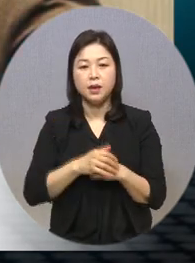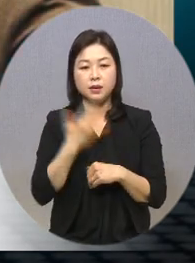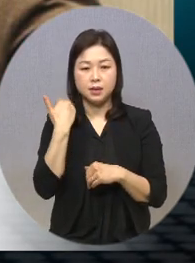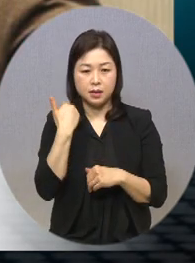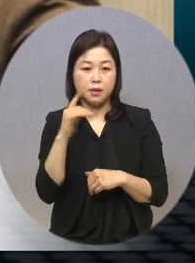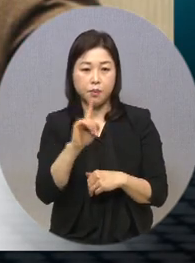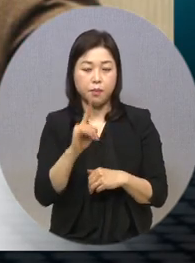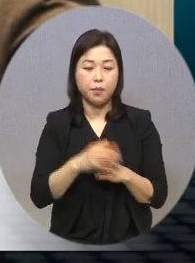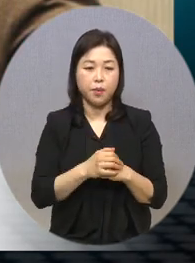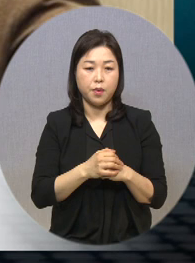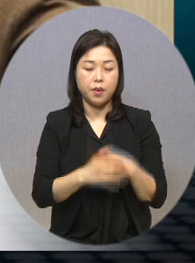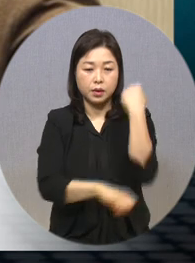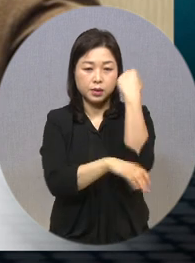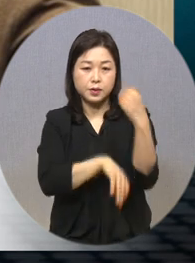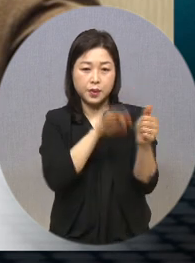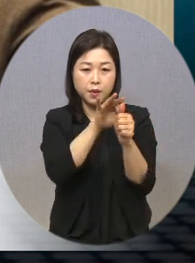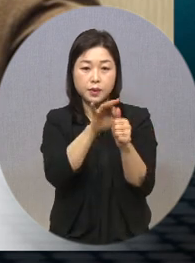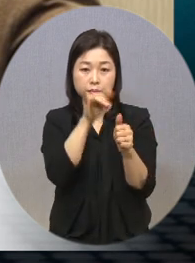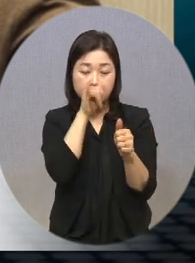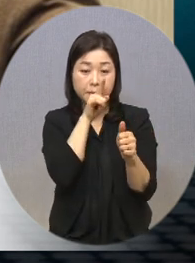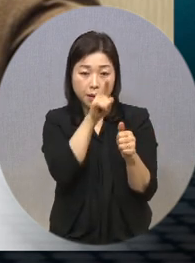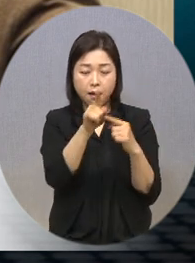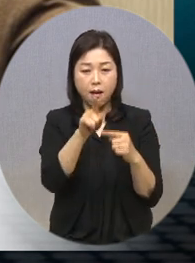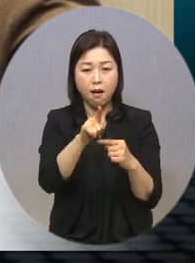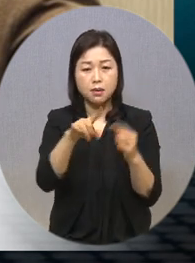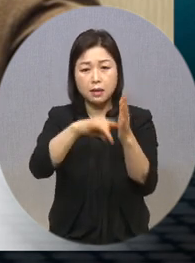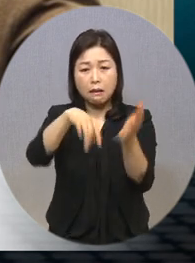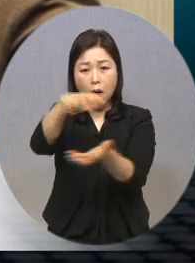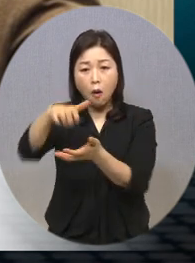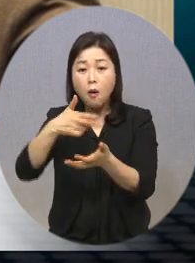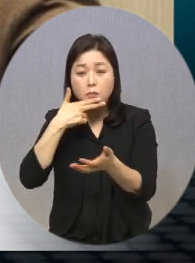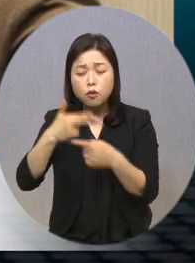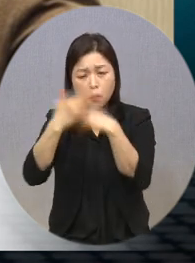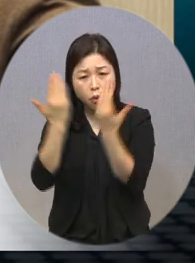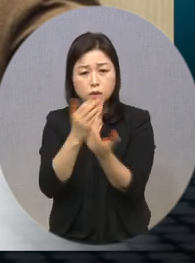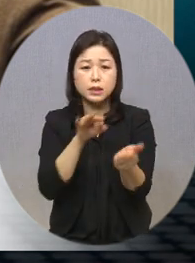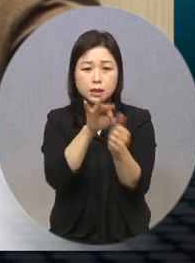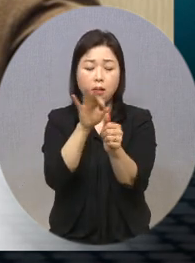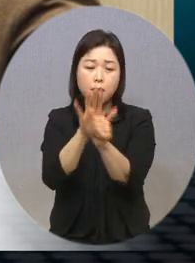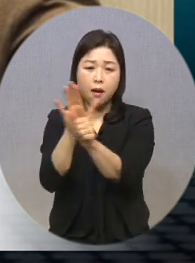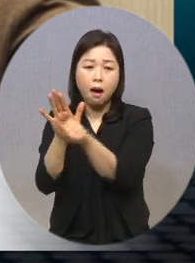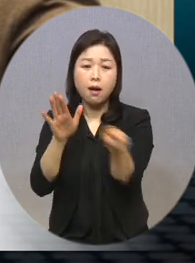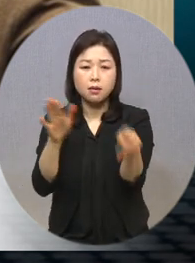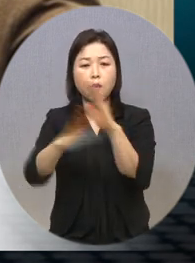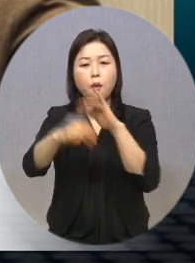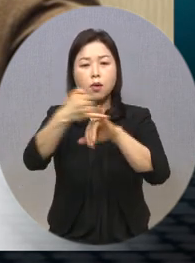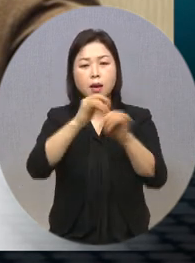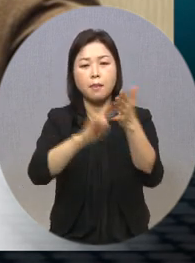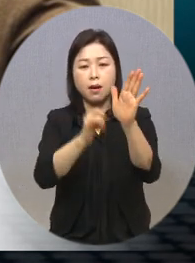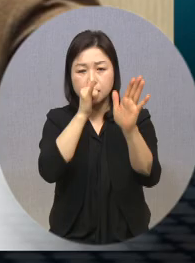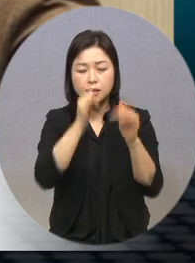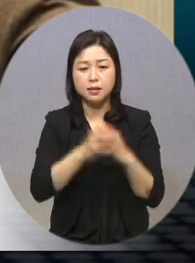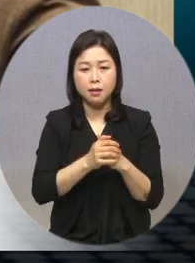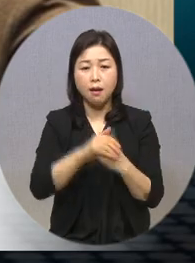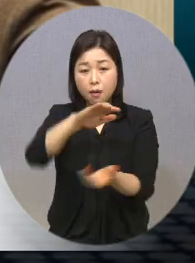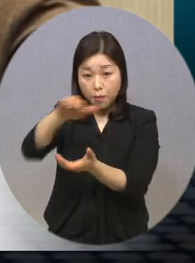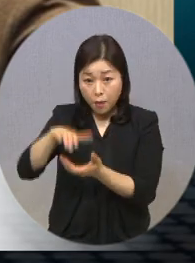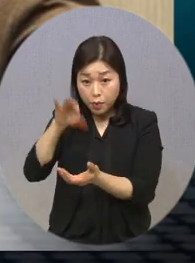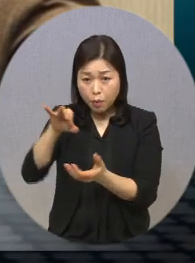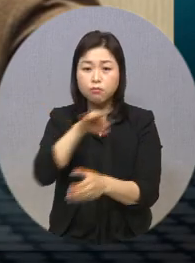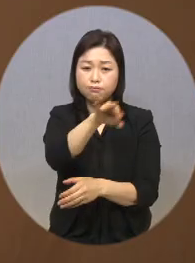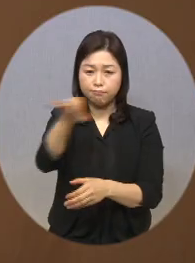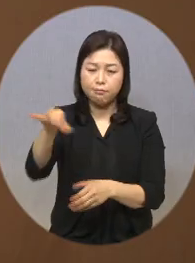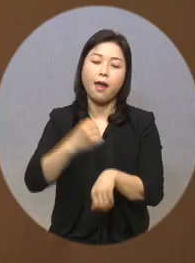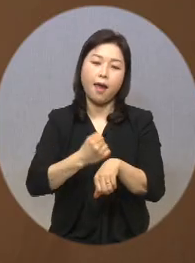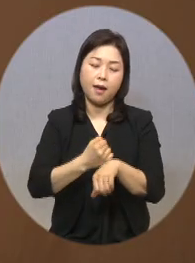기초연금도 지급을 한다. 걷지도 않은 것들도 지급해주겠다는 공약들이 나오는데 걷었던 돈을 안 줄 리는 없을 거